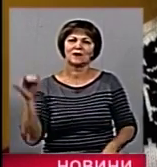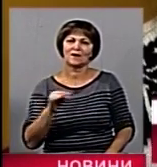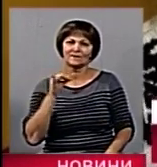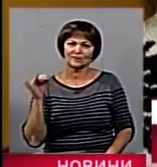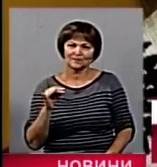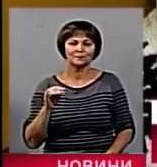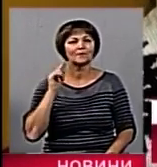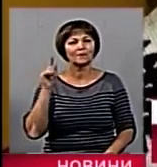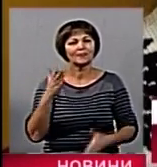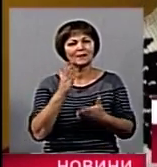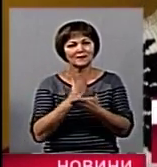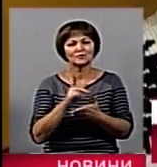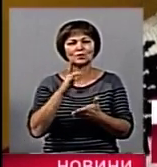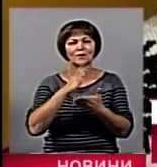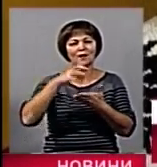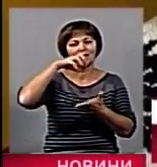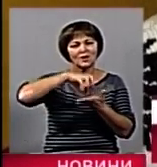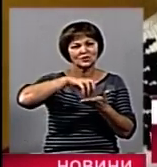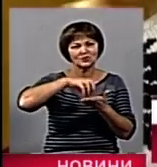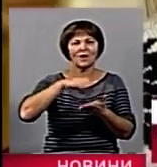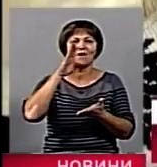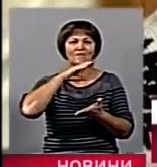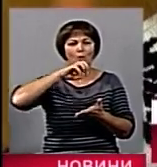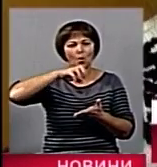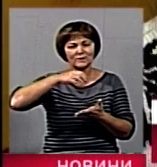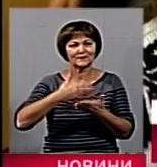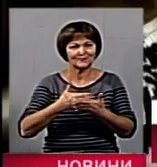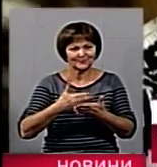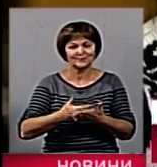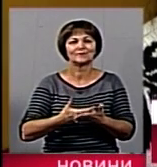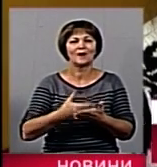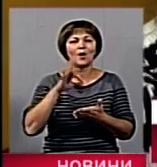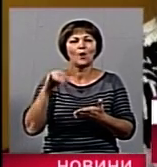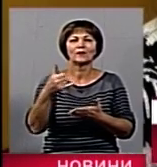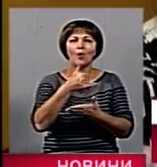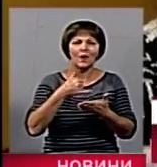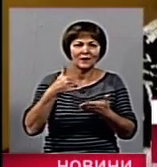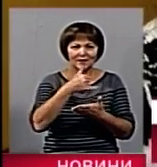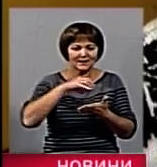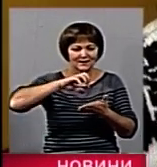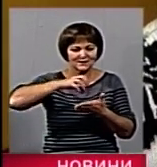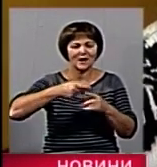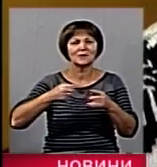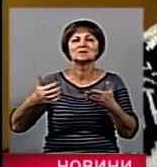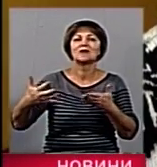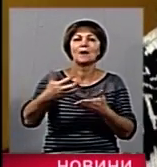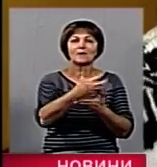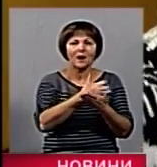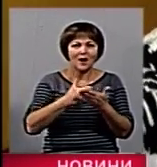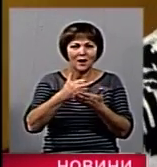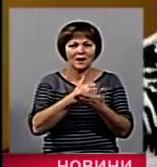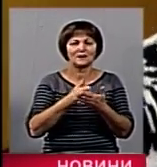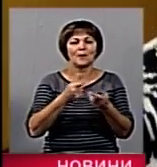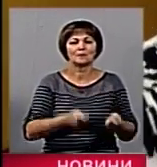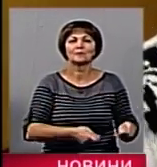якісь пляшечки від води, кришечки від води, дуже багато від олії, наприклад. І це зібралося, дуже багато